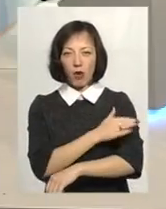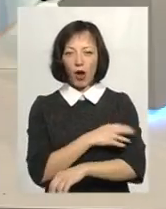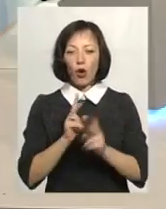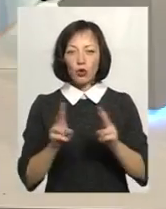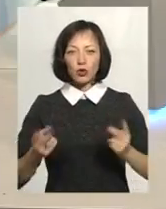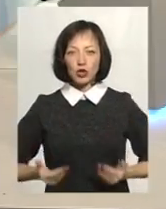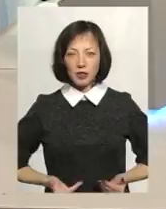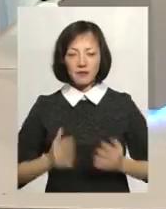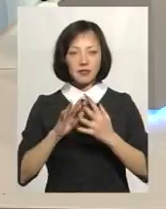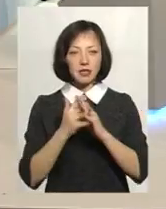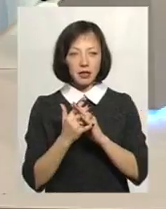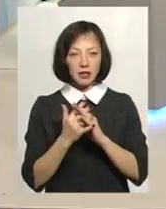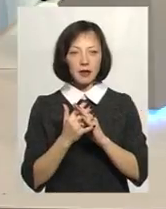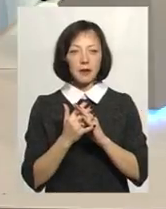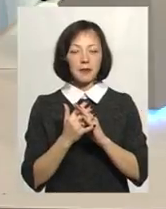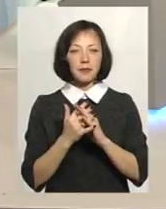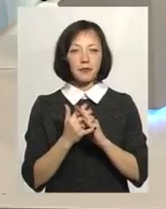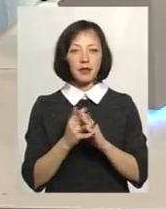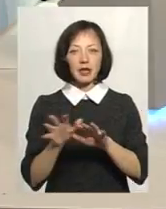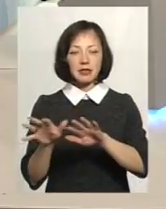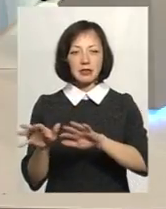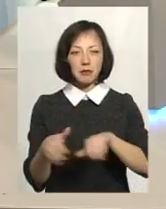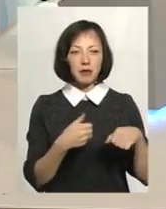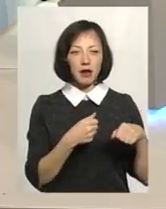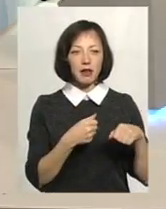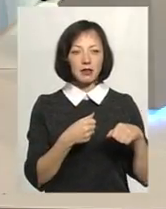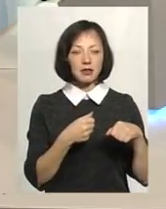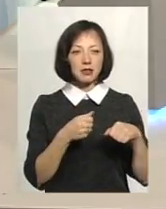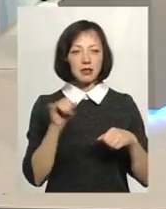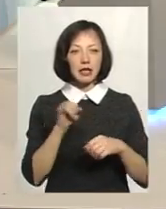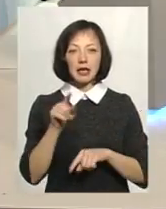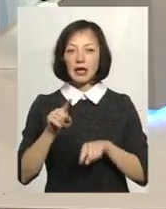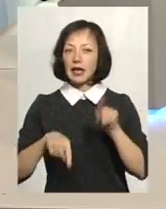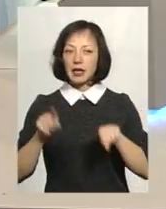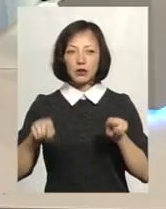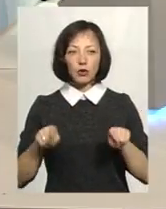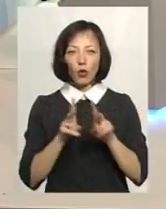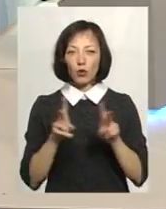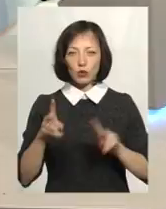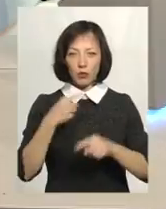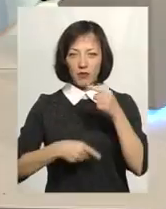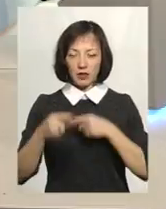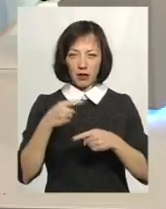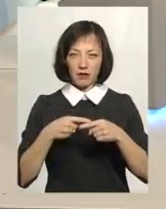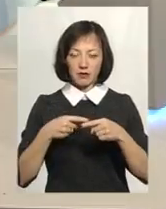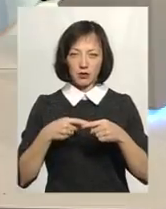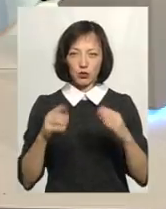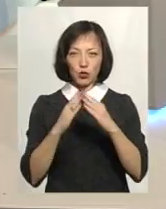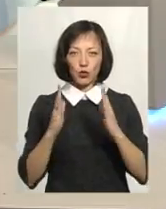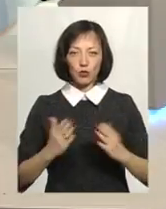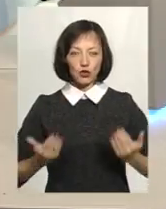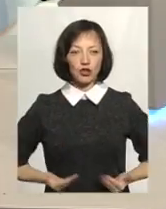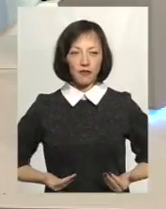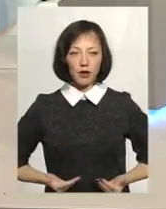жив в селі, я кажу, забиралося, і рідко хто, не тільки з селі, повертався додому